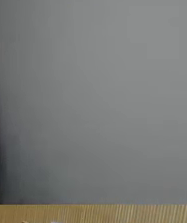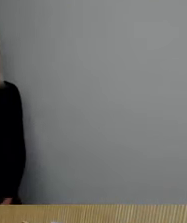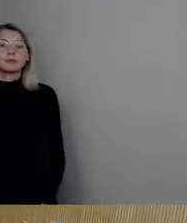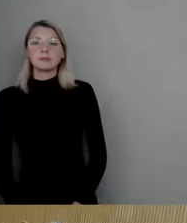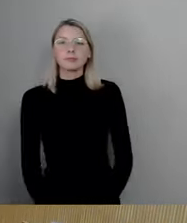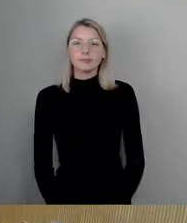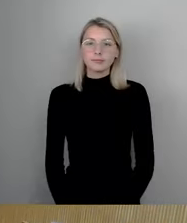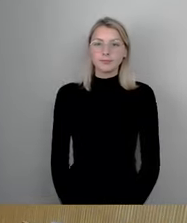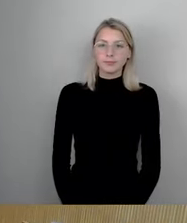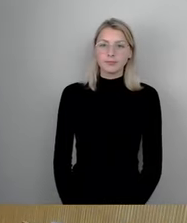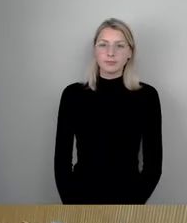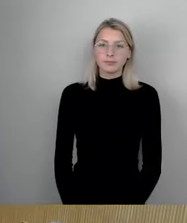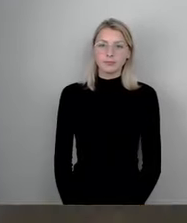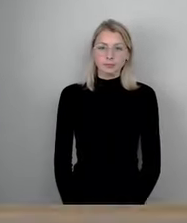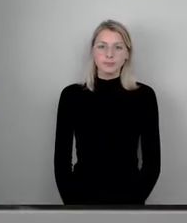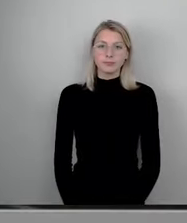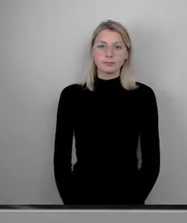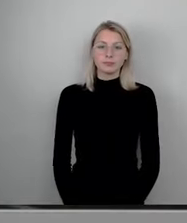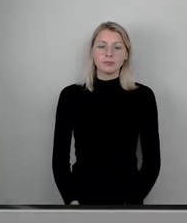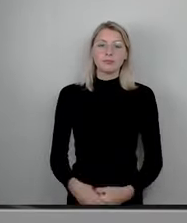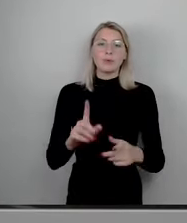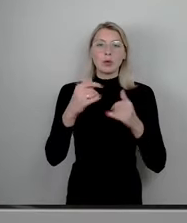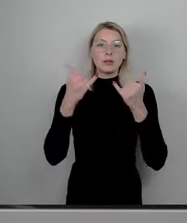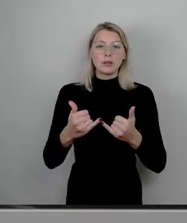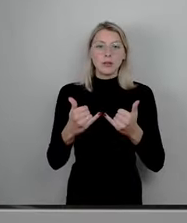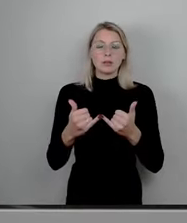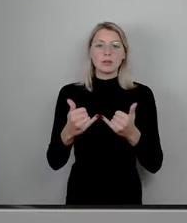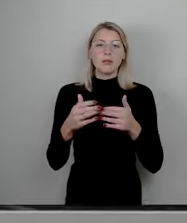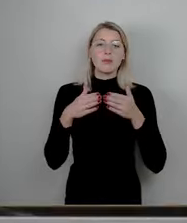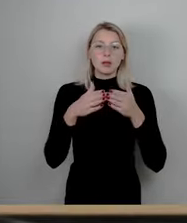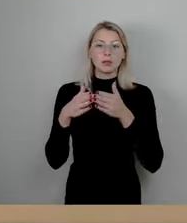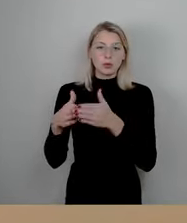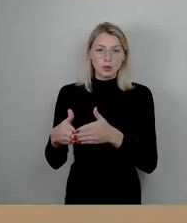Soweit zur Einbringung, damit steigen wir ein in die Fraktionsrunde. Team Zastrow beginnt. Herr Zastrow, bitte.